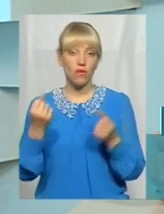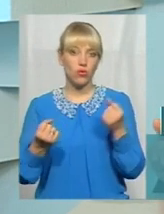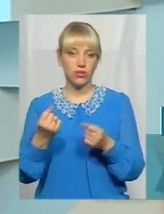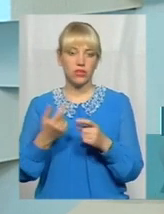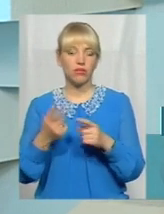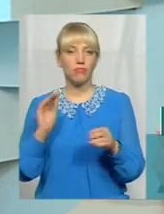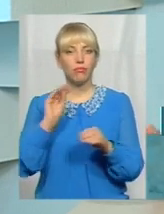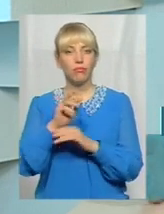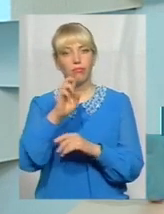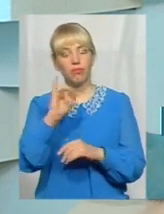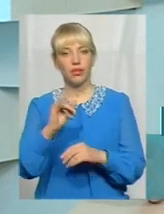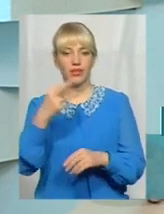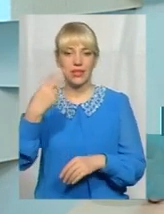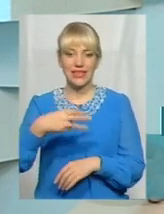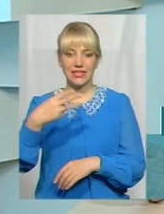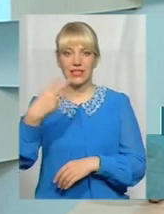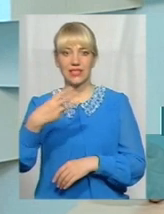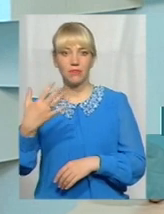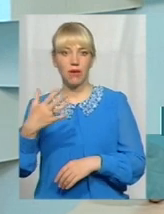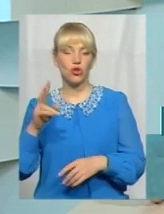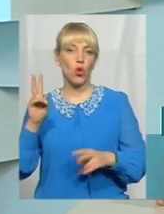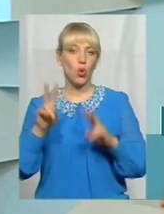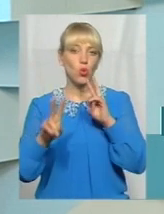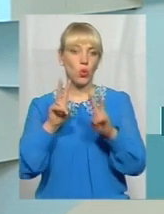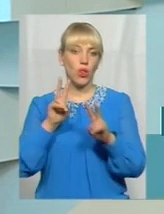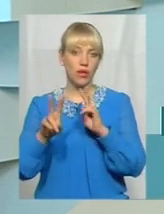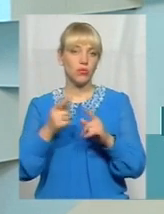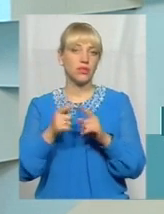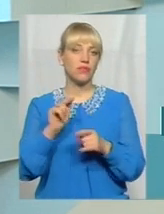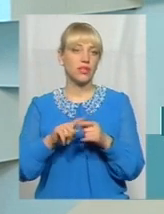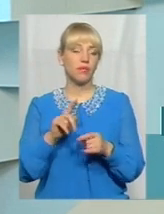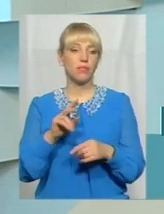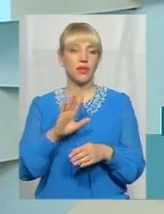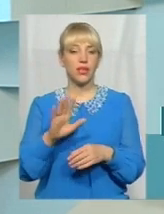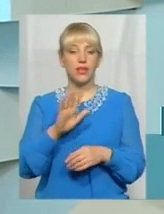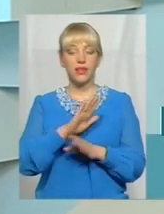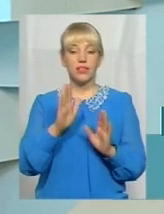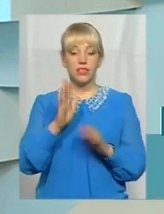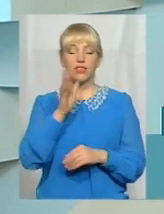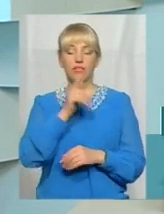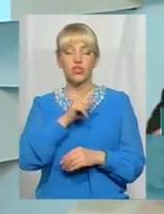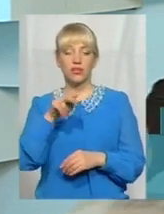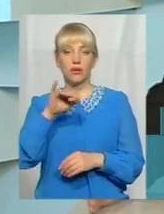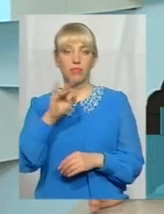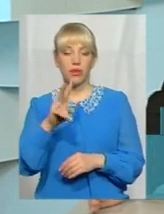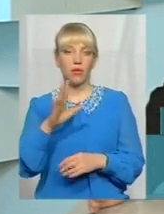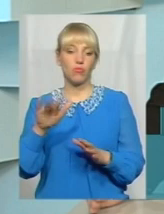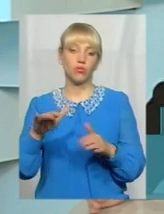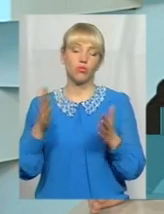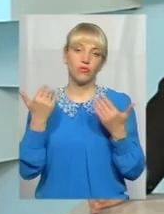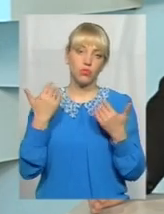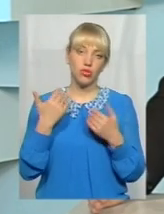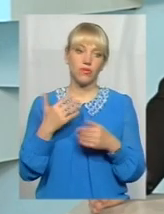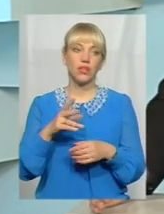пустити 30-35 тролейбусів, які будуть ходити не лише в час пік, потім на відпочинку, потім знову ходити.